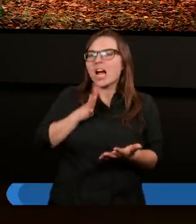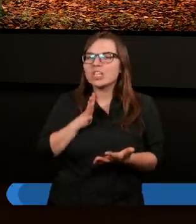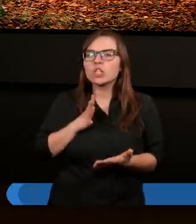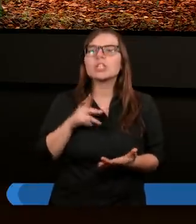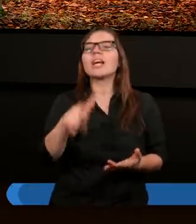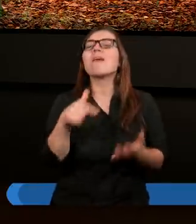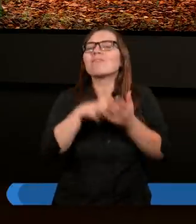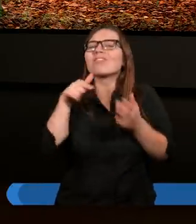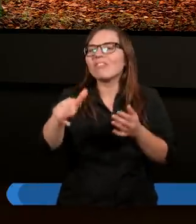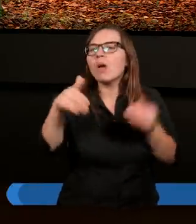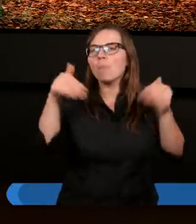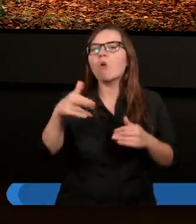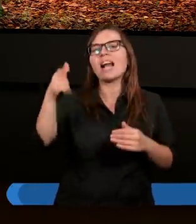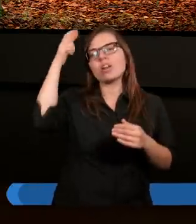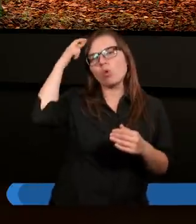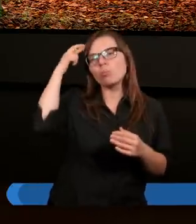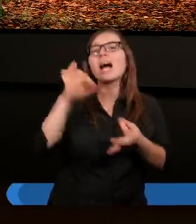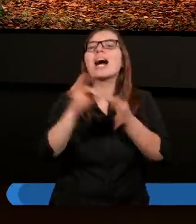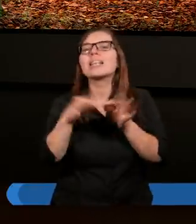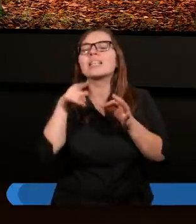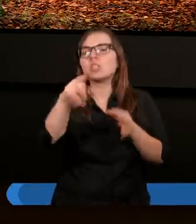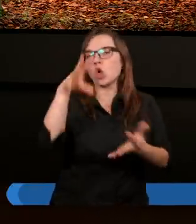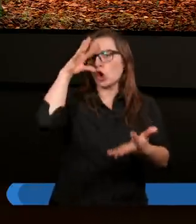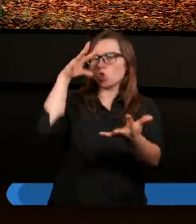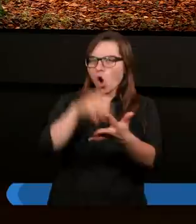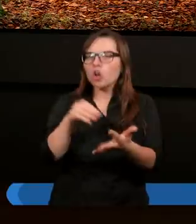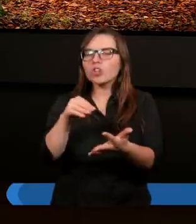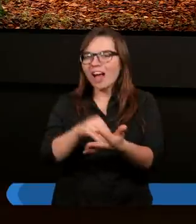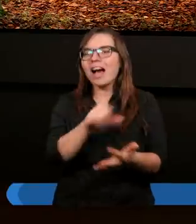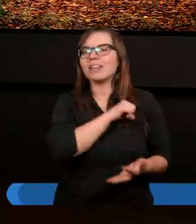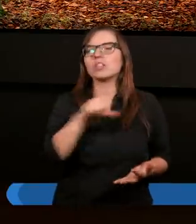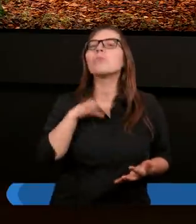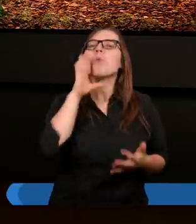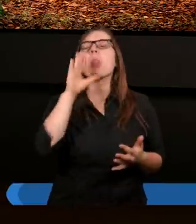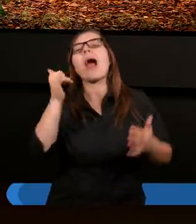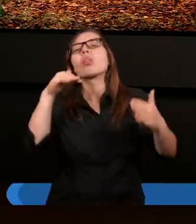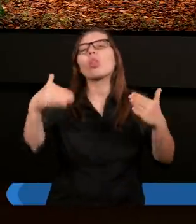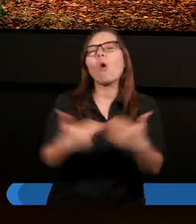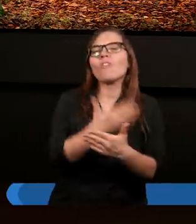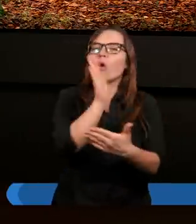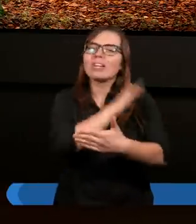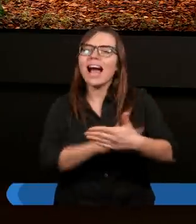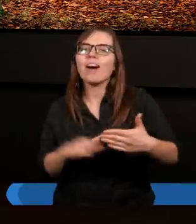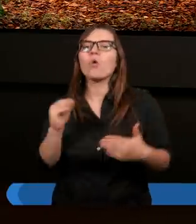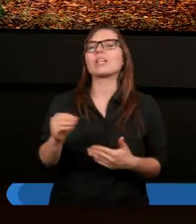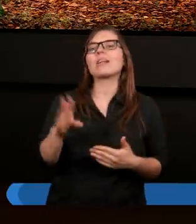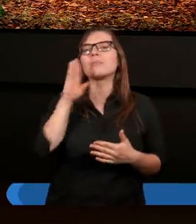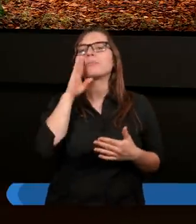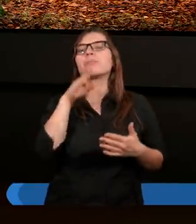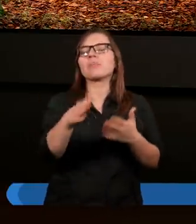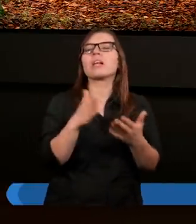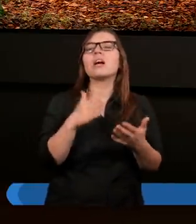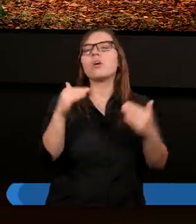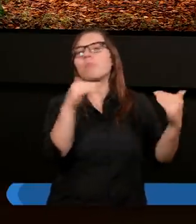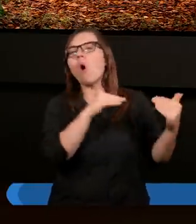I można wtedy to zrozumieć, gdy się tego doświadczy. To jest podobnie jak z nowonarodzeniem. Nowonarodzenie Pan